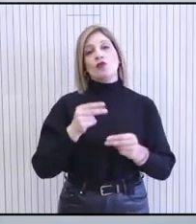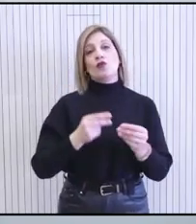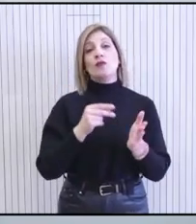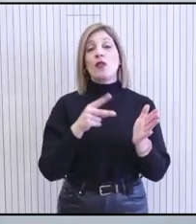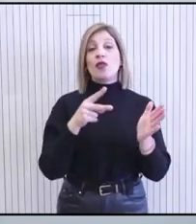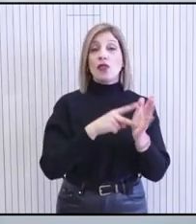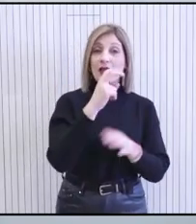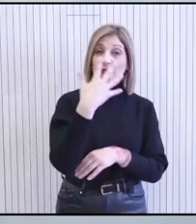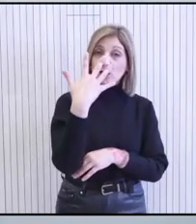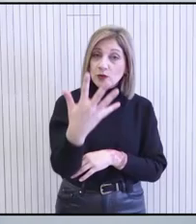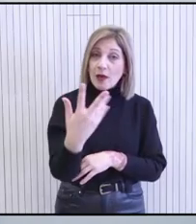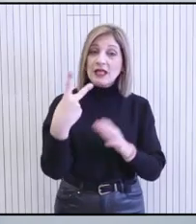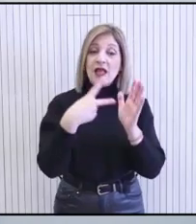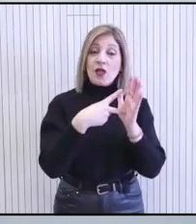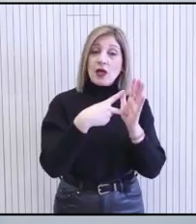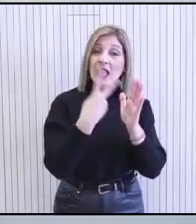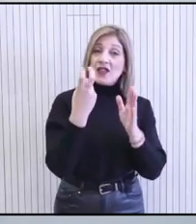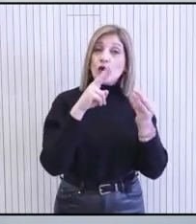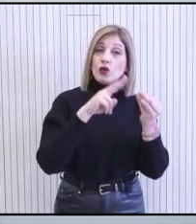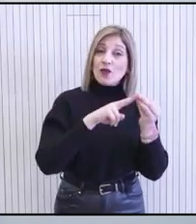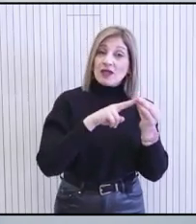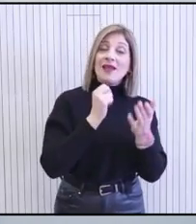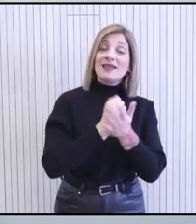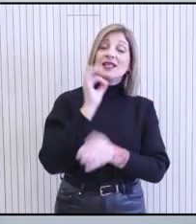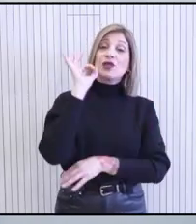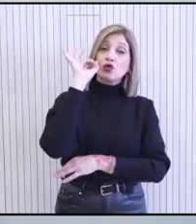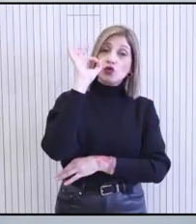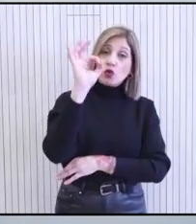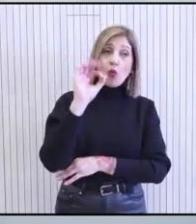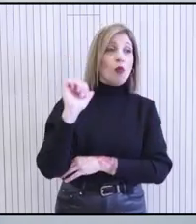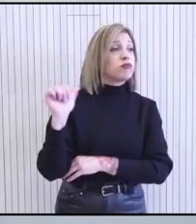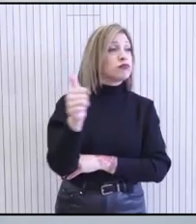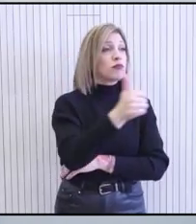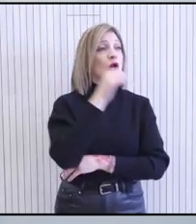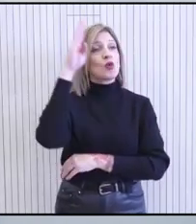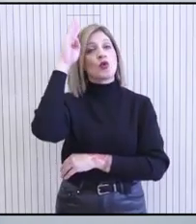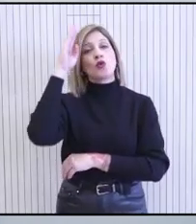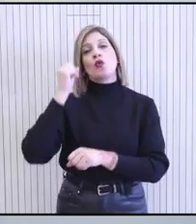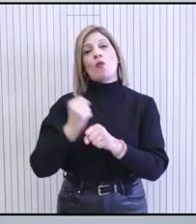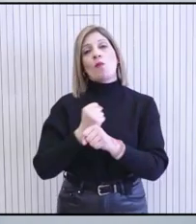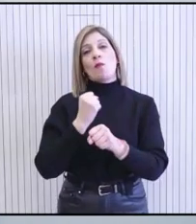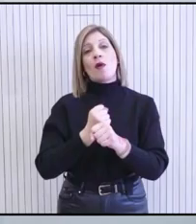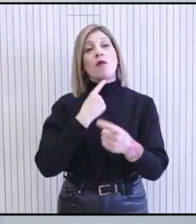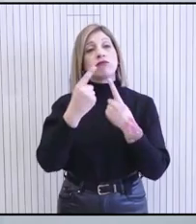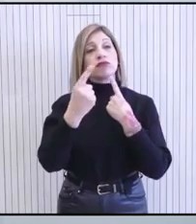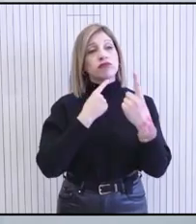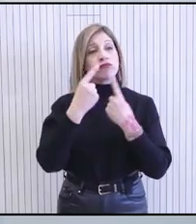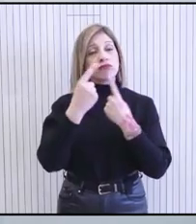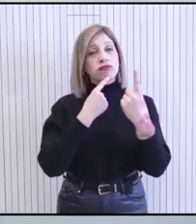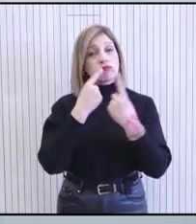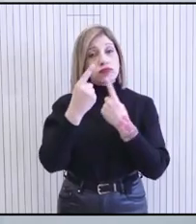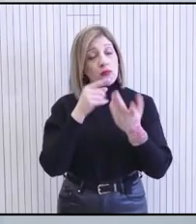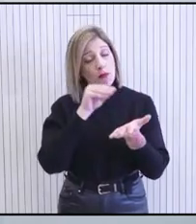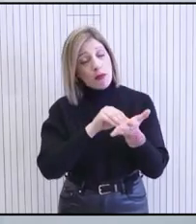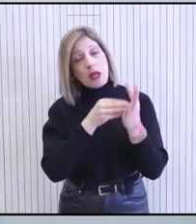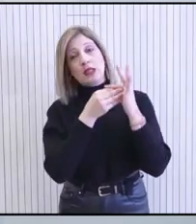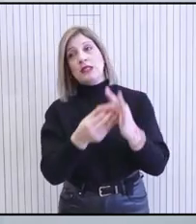2025-2027, αλλά και που στόχο θα έχει την αυτονόμηση των δημόσιων νοσηλευτηρίων, μια συζήτηση την οποία δεν θα πρέπει ποτέ